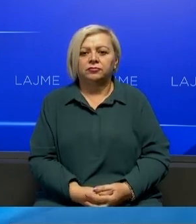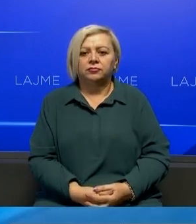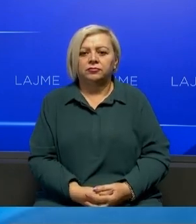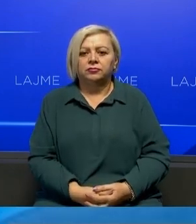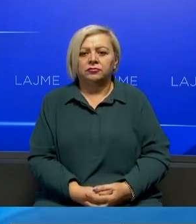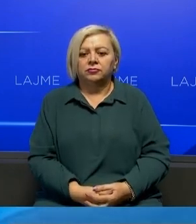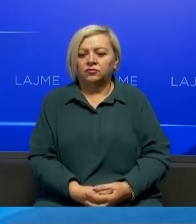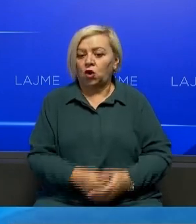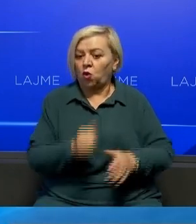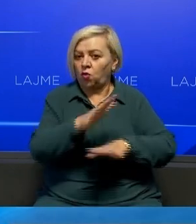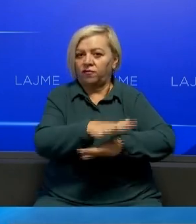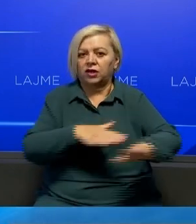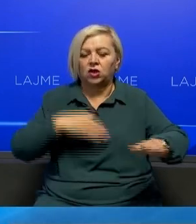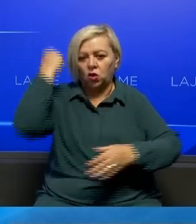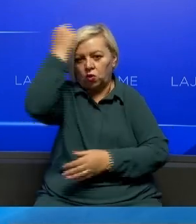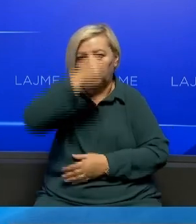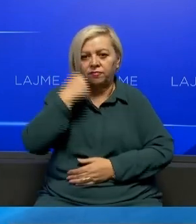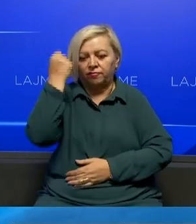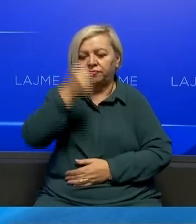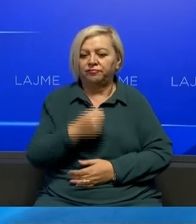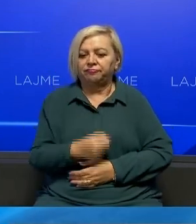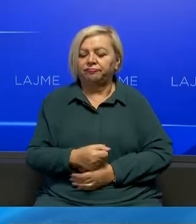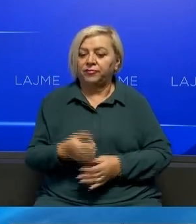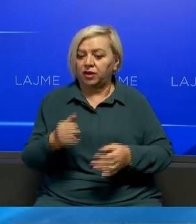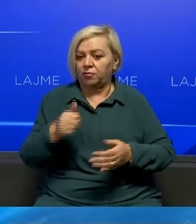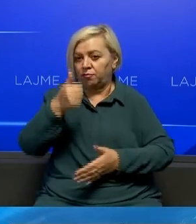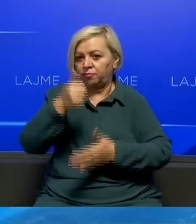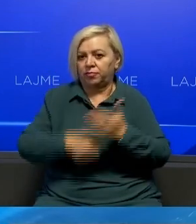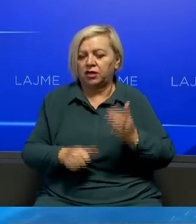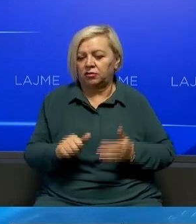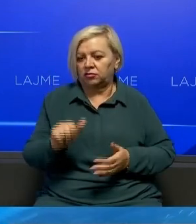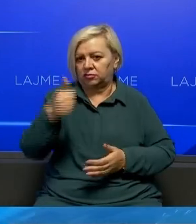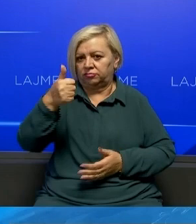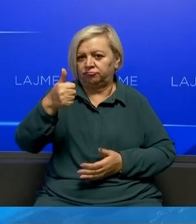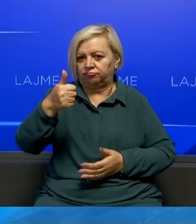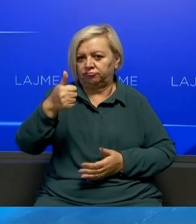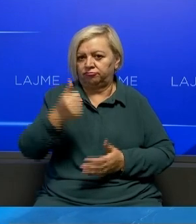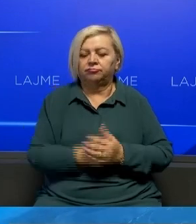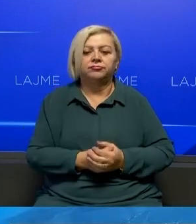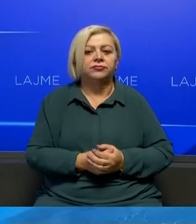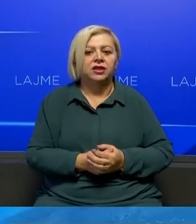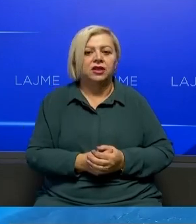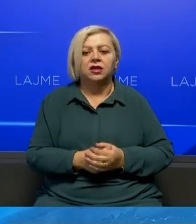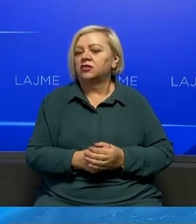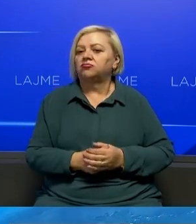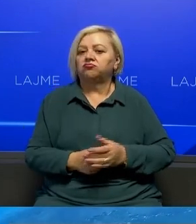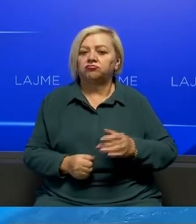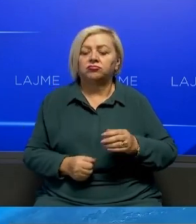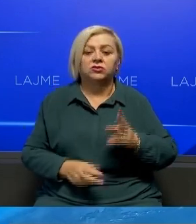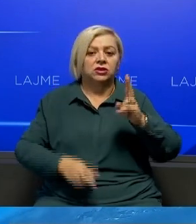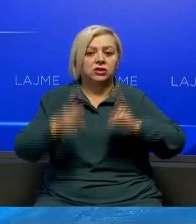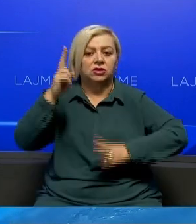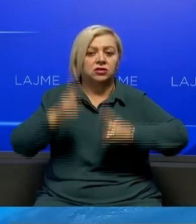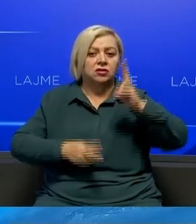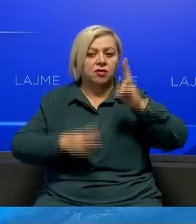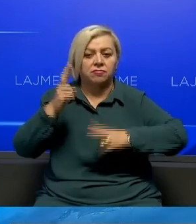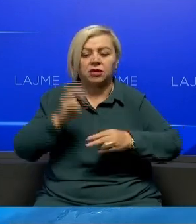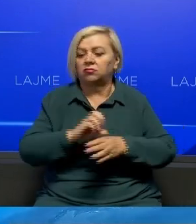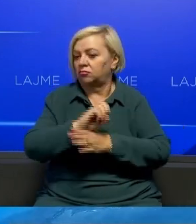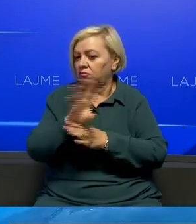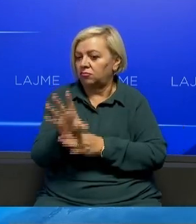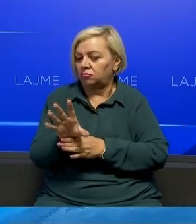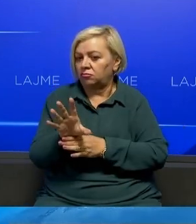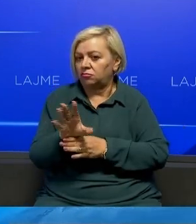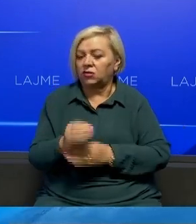E këvendi Republikës e Kosovës Ka mbajtru seansën e par Për sesionin vjeçtor Në të është gjvilluar Debat lidhur me pandemin Ko